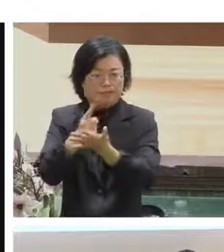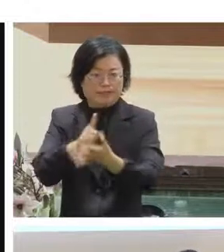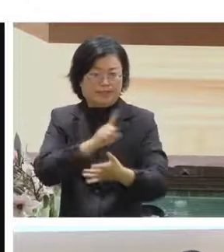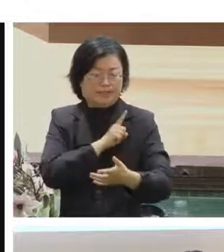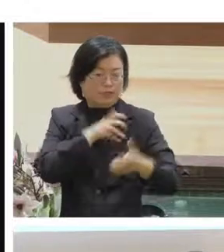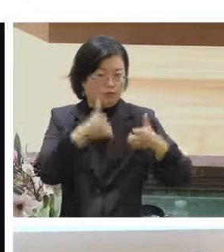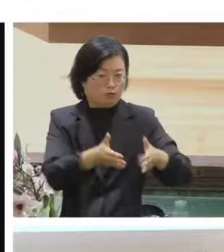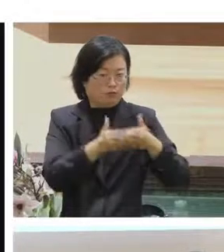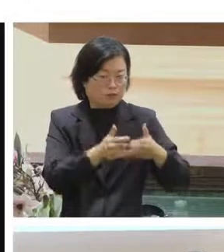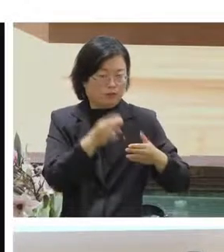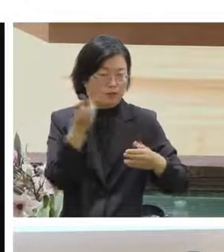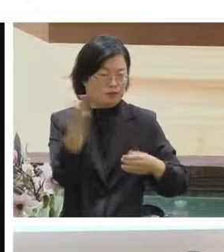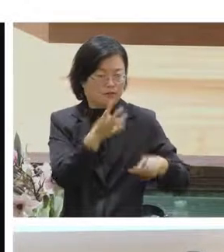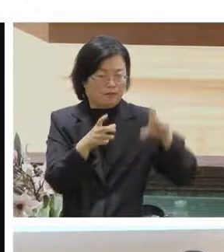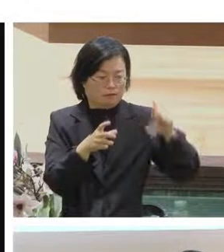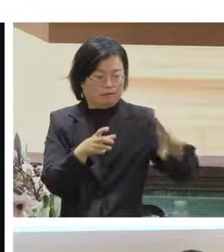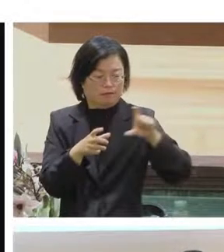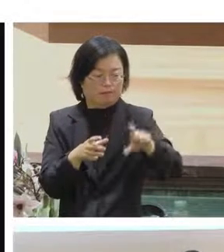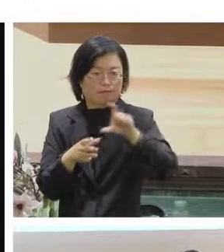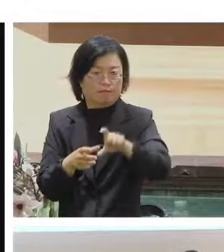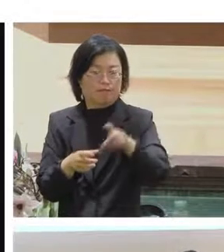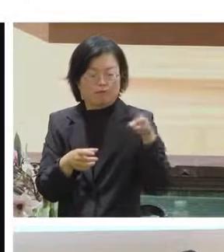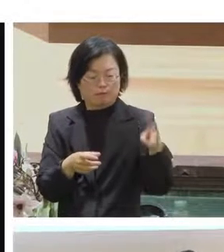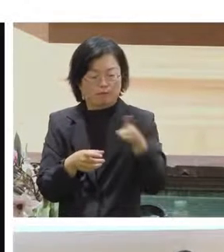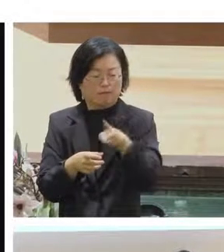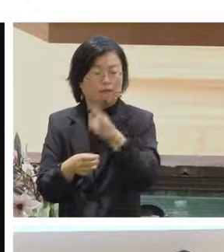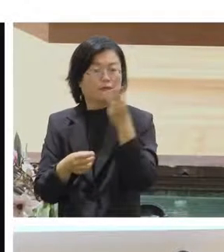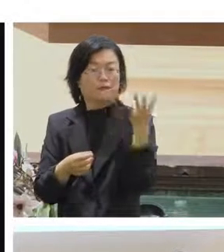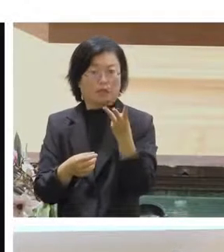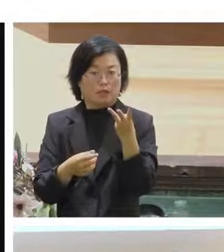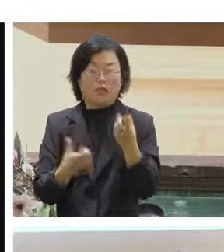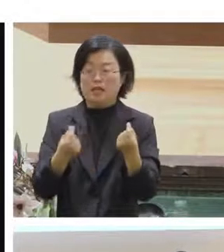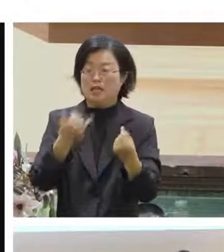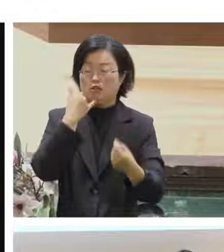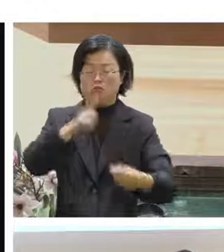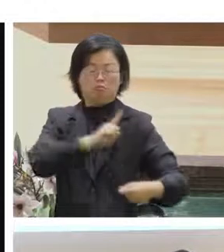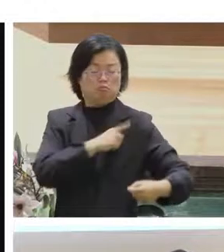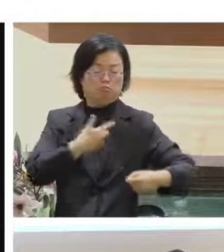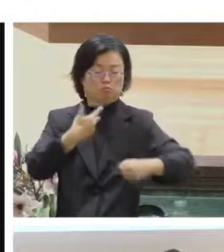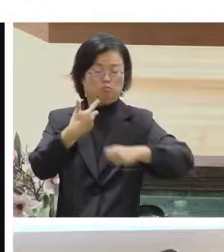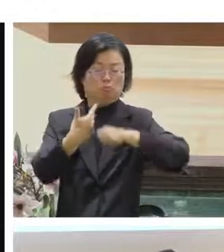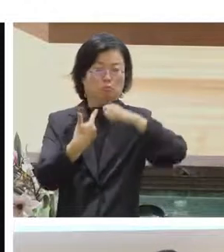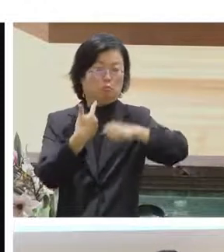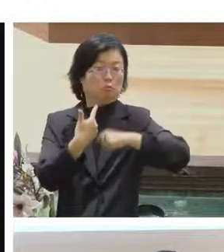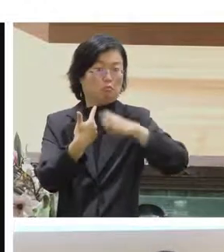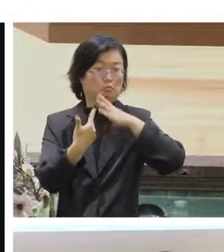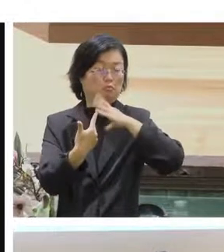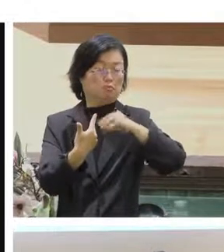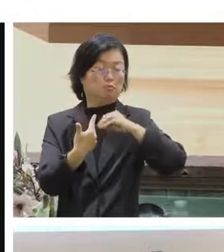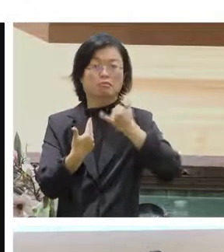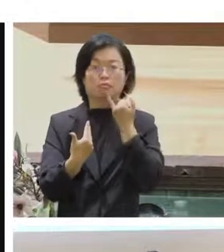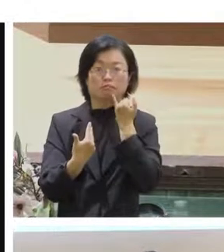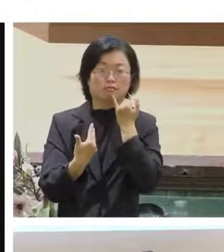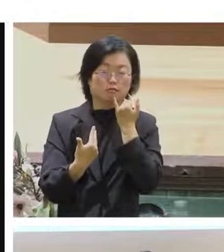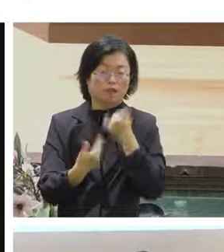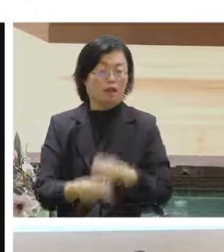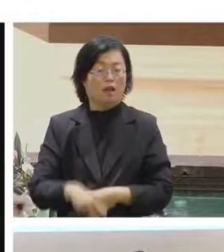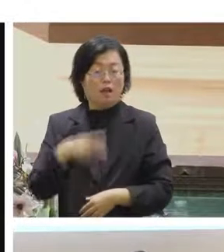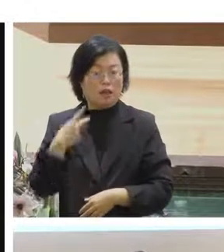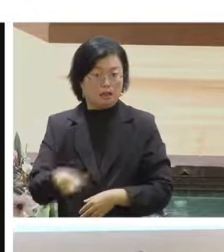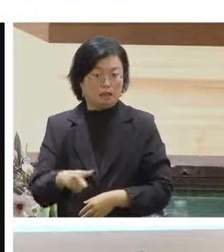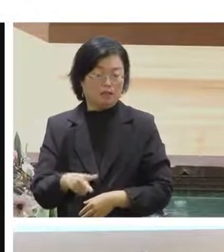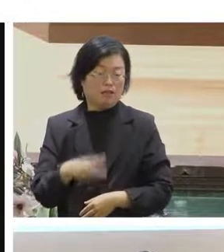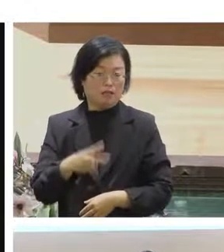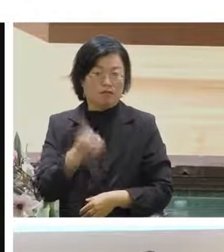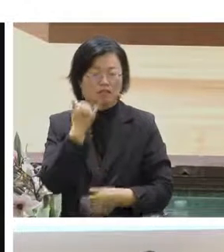看到大家key的自己的關鍵字然後也可以錄音你可以自己講另外一種方式呢就是請Google小姐幫你唸